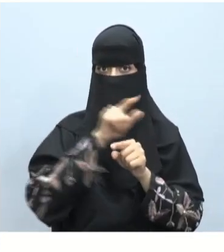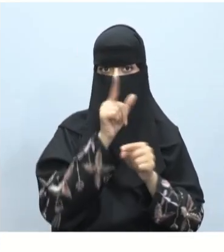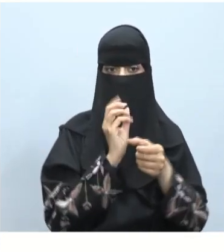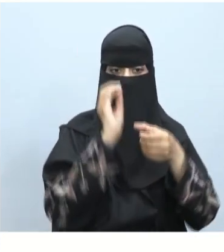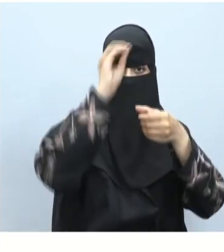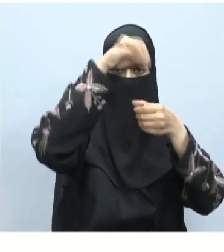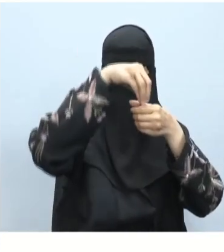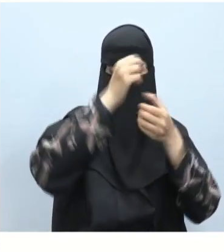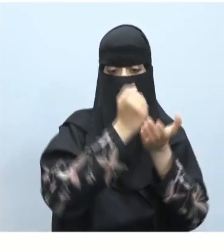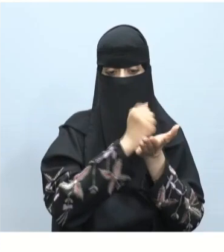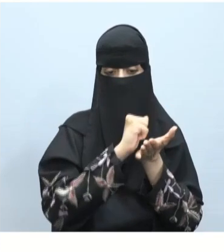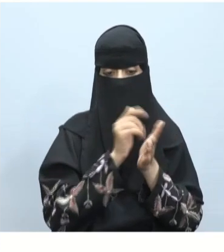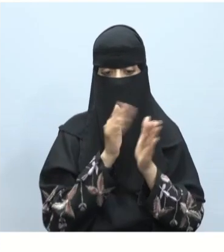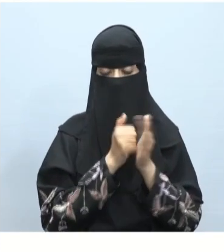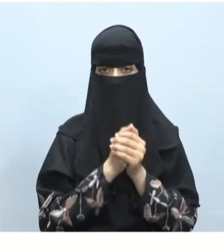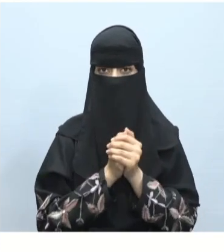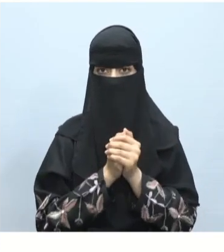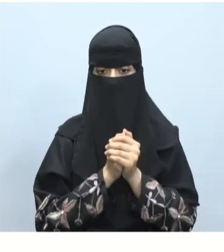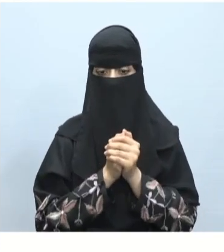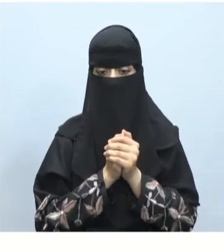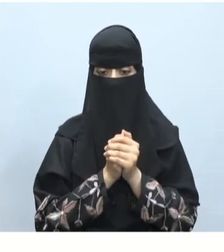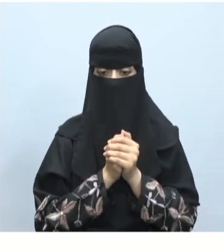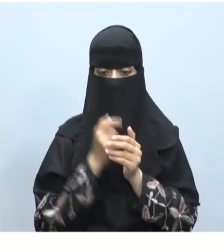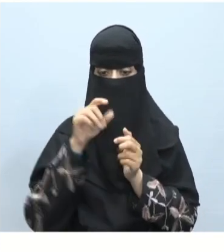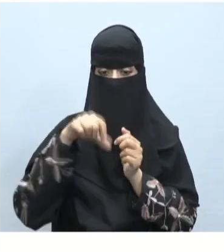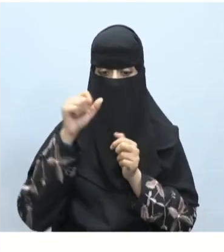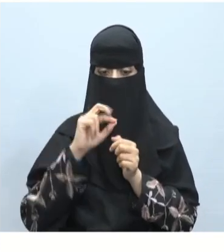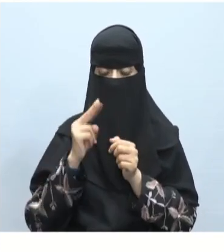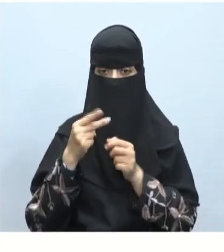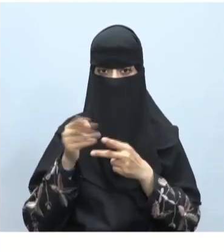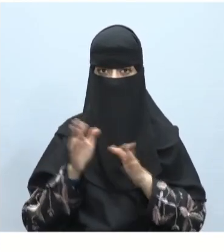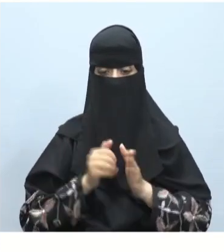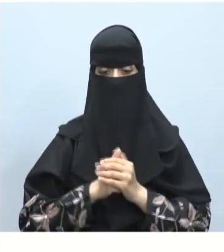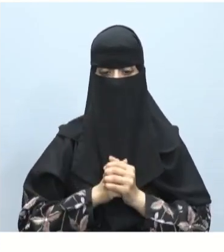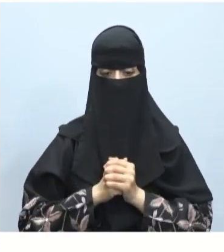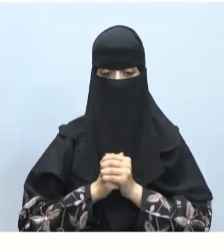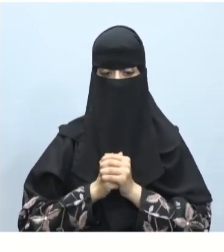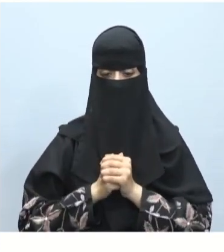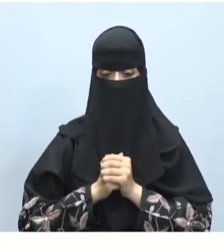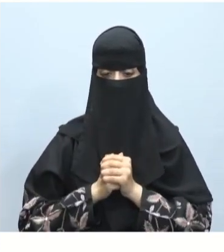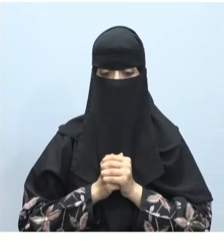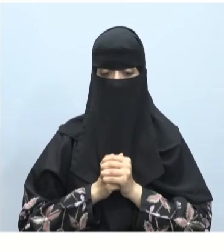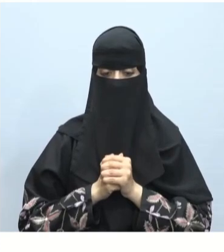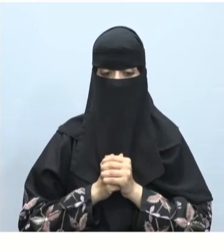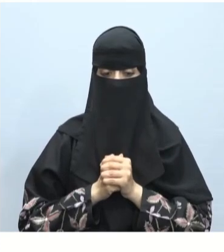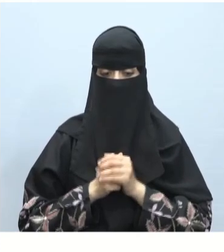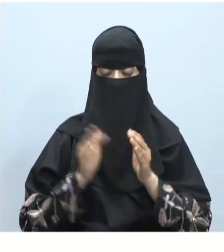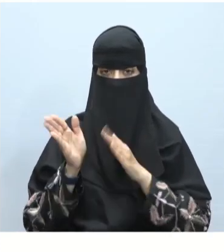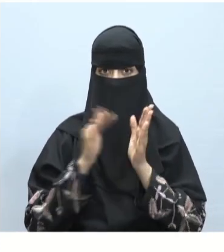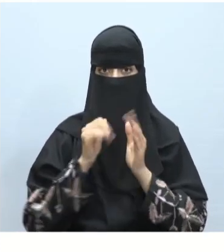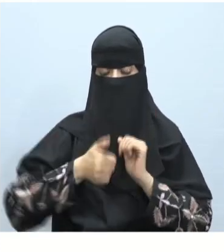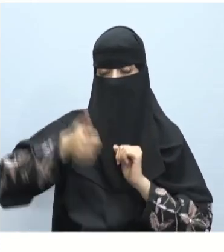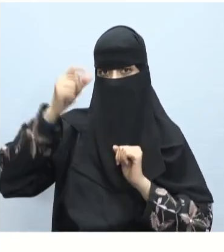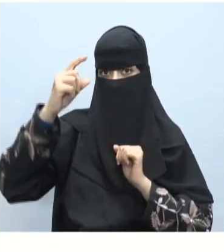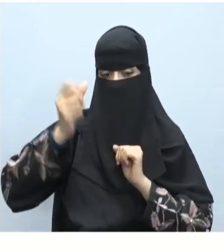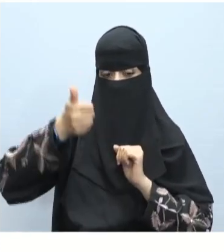إزالة ومن ثم نختار مربع نص في علامة